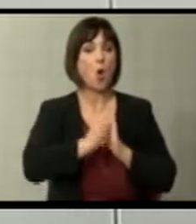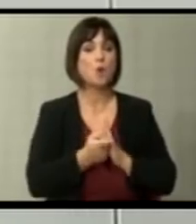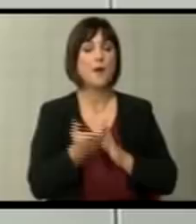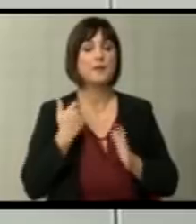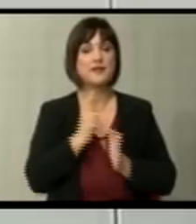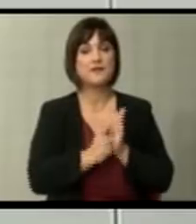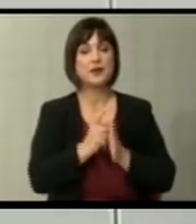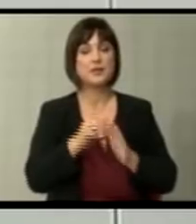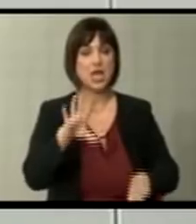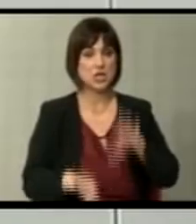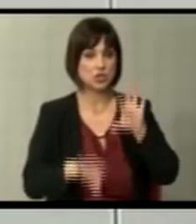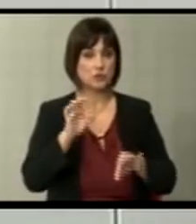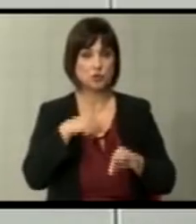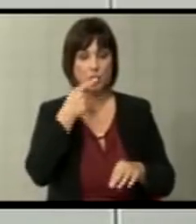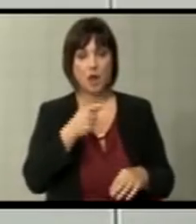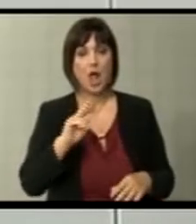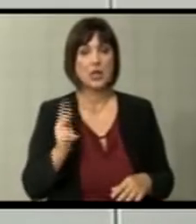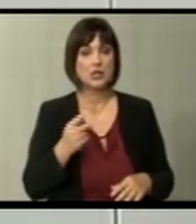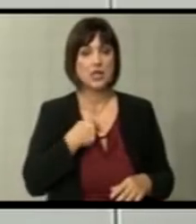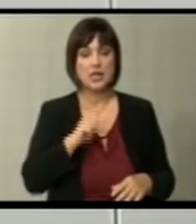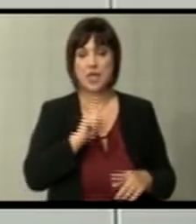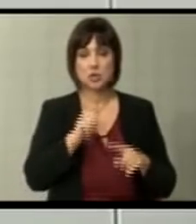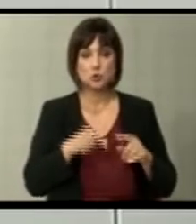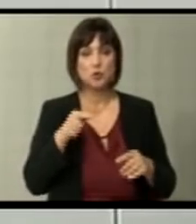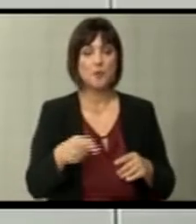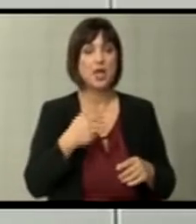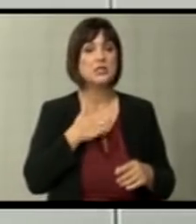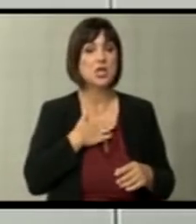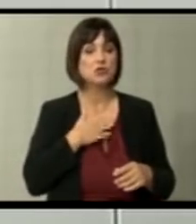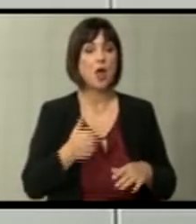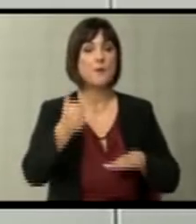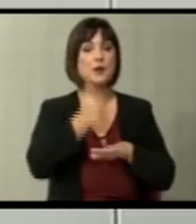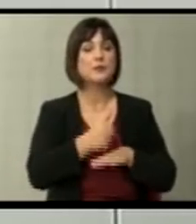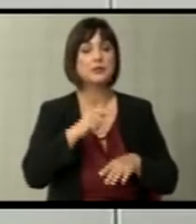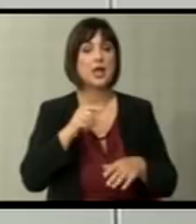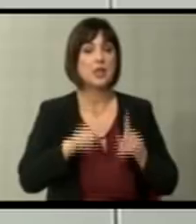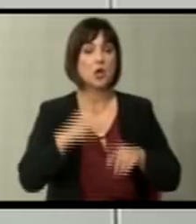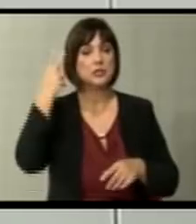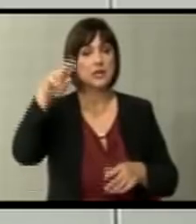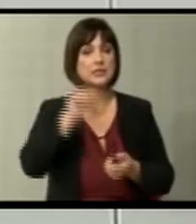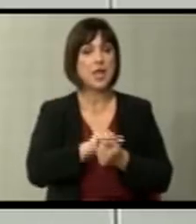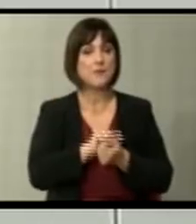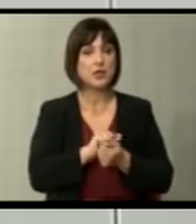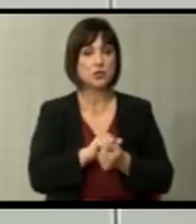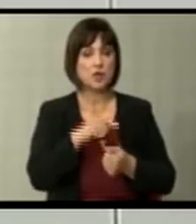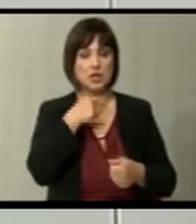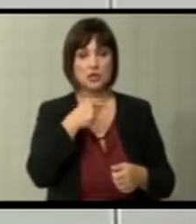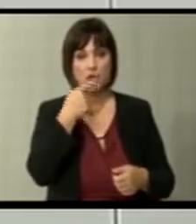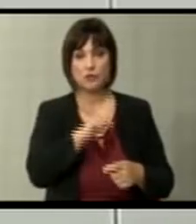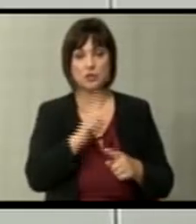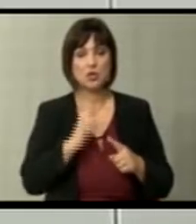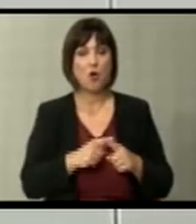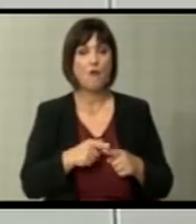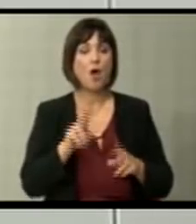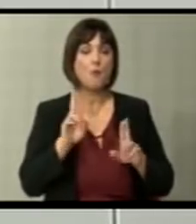предвремен избор и една варианта што збори Клековски. Гледам и нашиот премиер за некои странски медиуми и ако денес демонтира дека